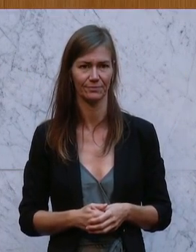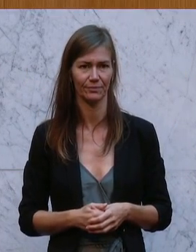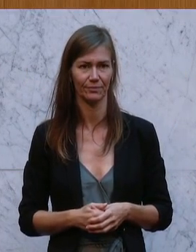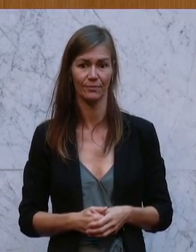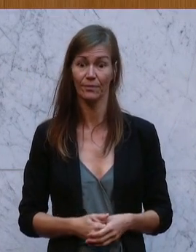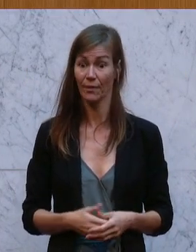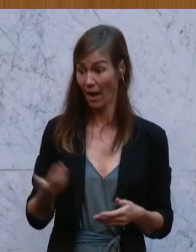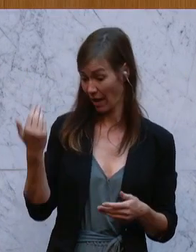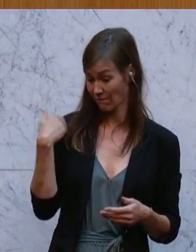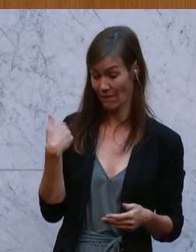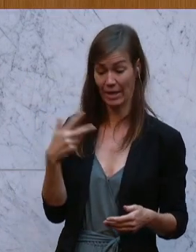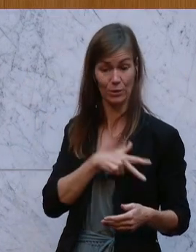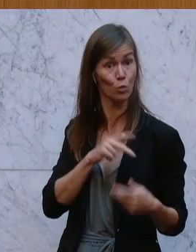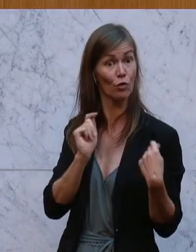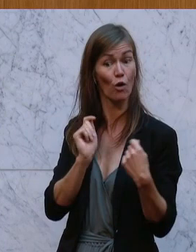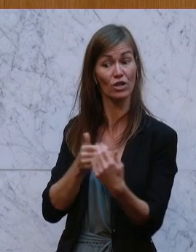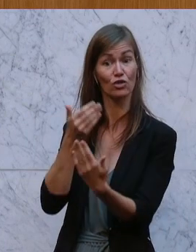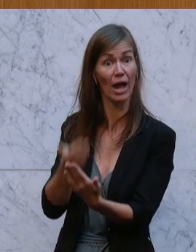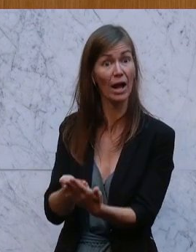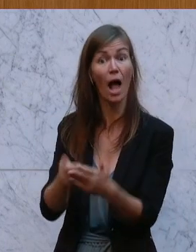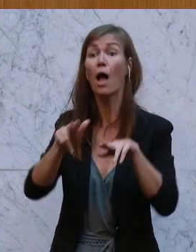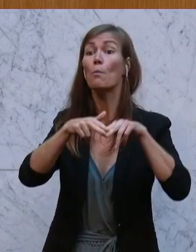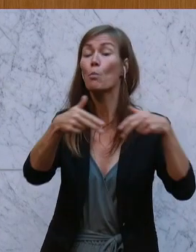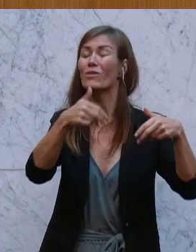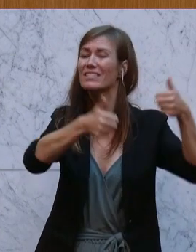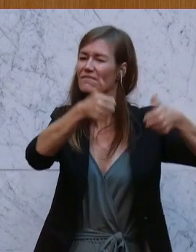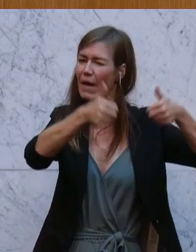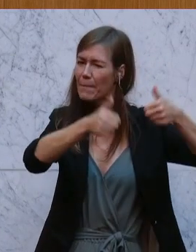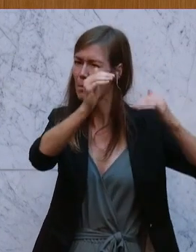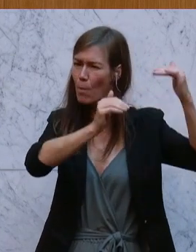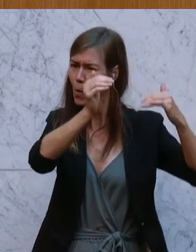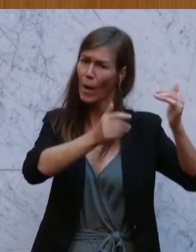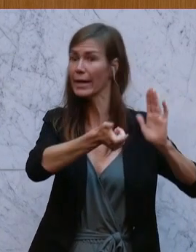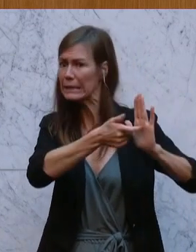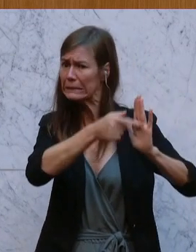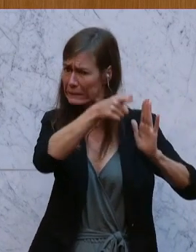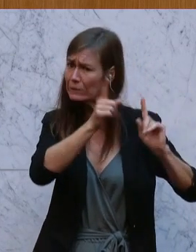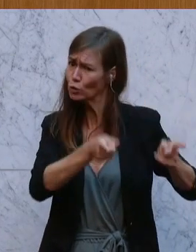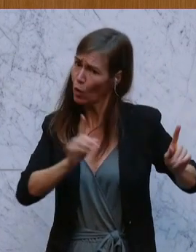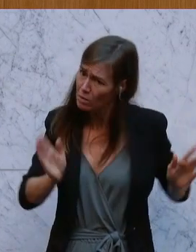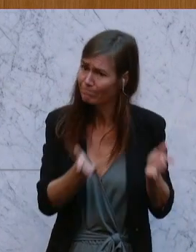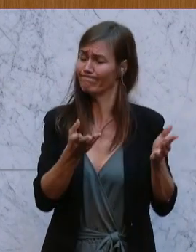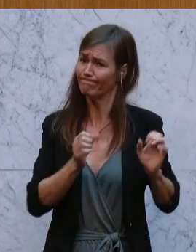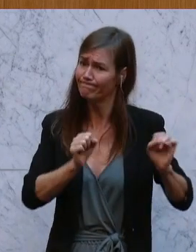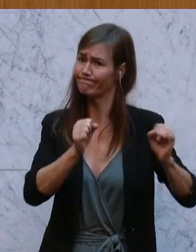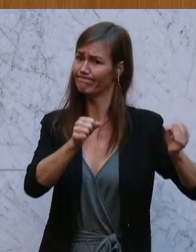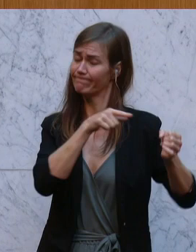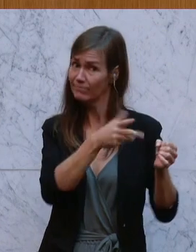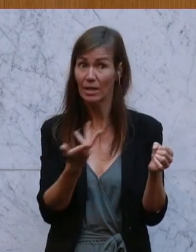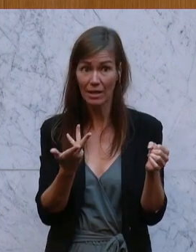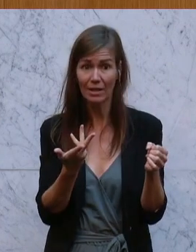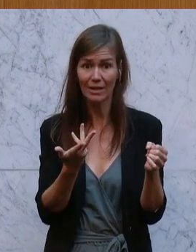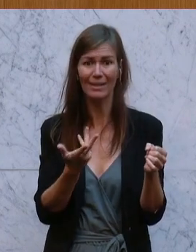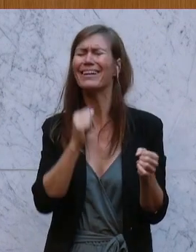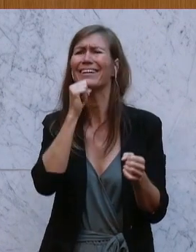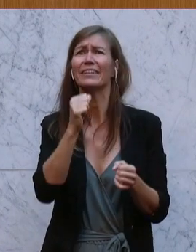Unseren Vorschlag einerseits, die Bundeswettbewerbsbehörde wirklich hier einzusetzen und zu schauen, dass es nicht so ungerechtfertigten Preiserhöhungen gibt, die nur die